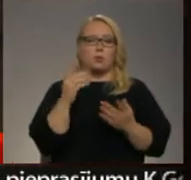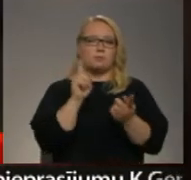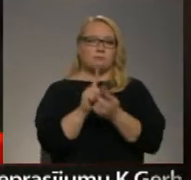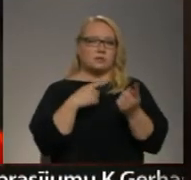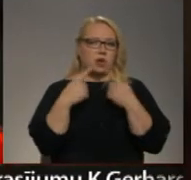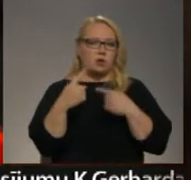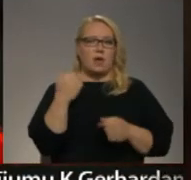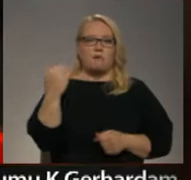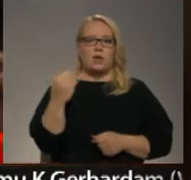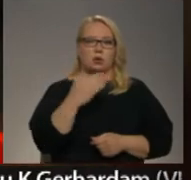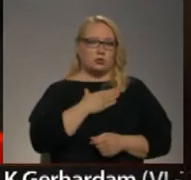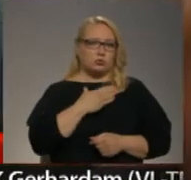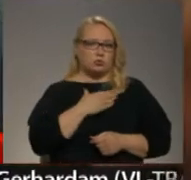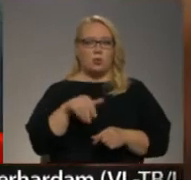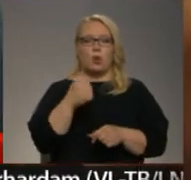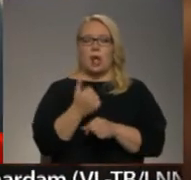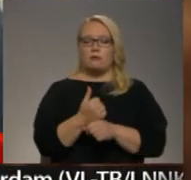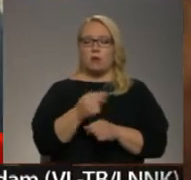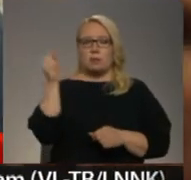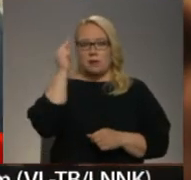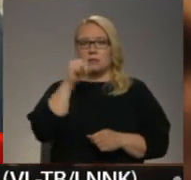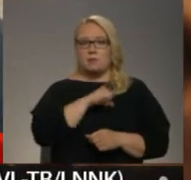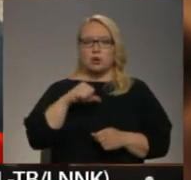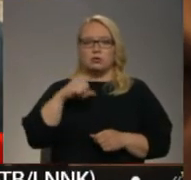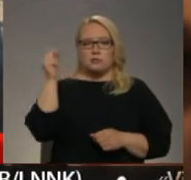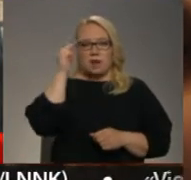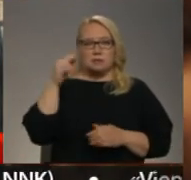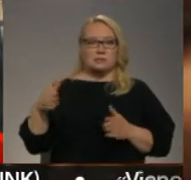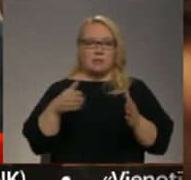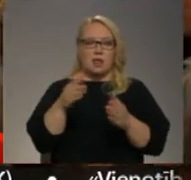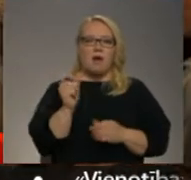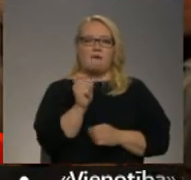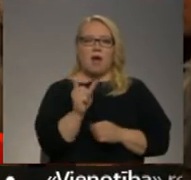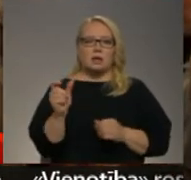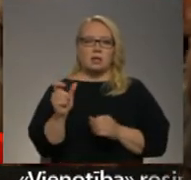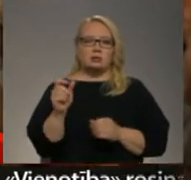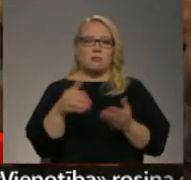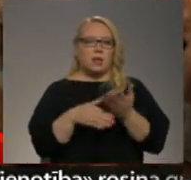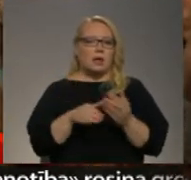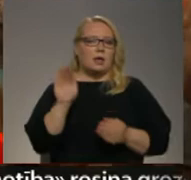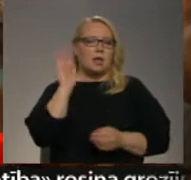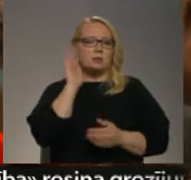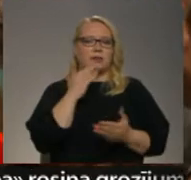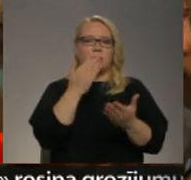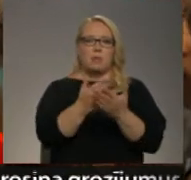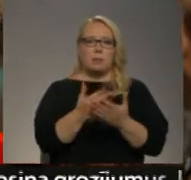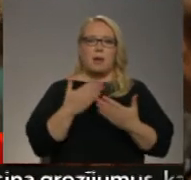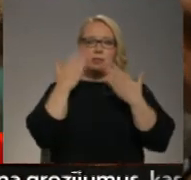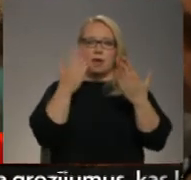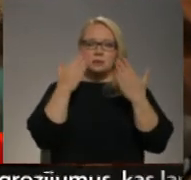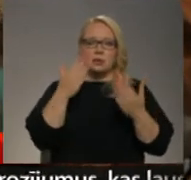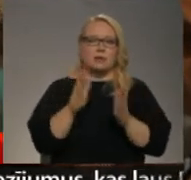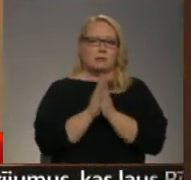latviski, ir viņas suns. Galvenokārt mācījies pašmācības ceļā ar vārnīcu palīdzību. Klausīs arī ieteikumam lasīt latviešu